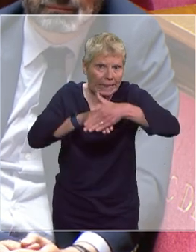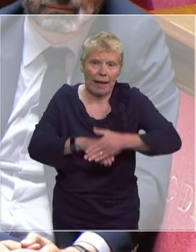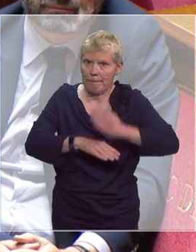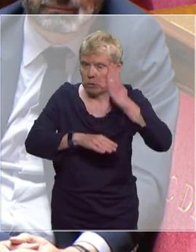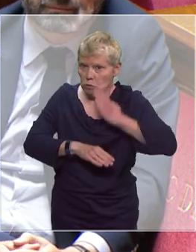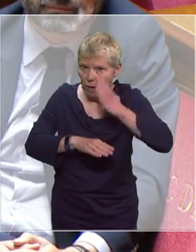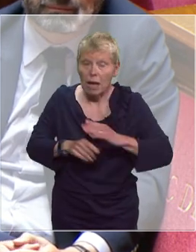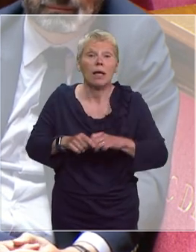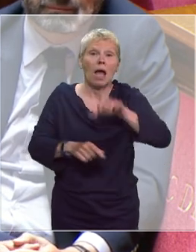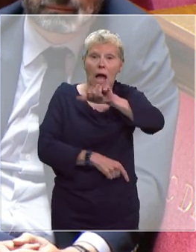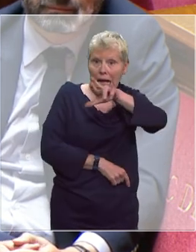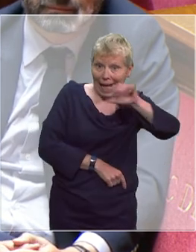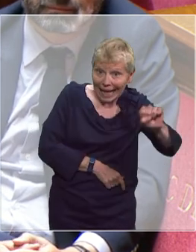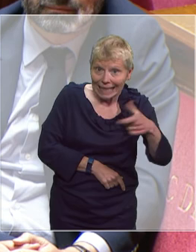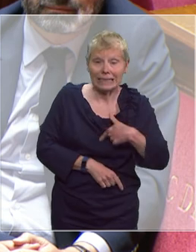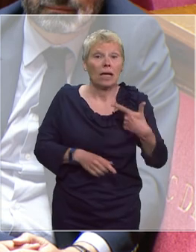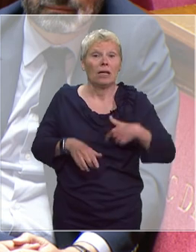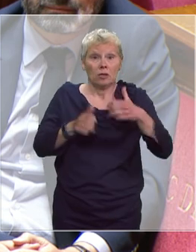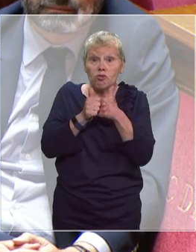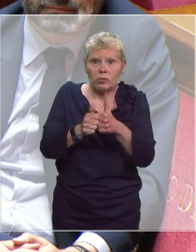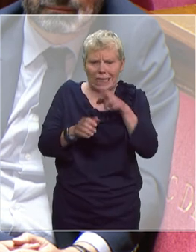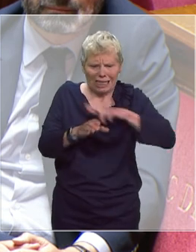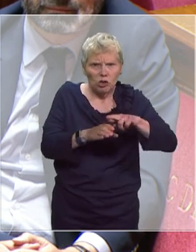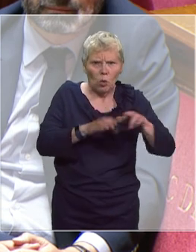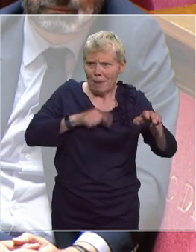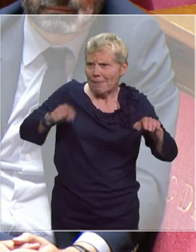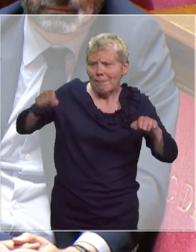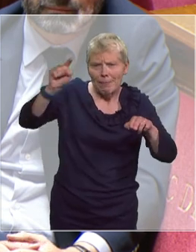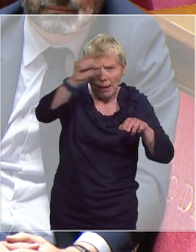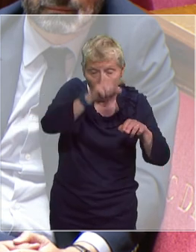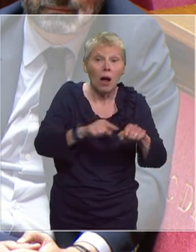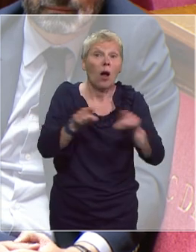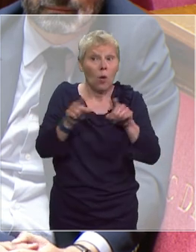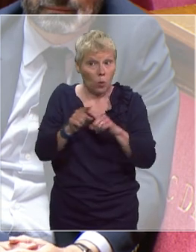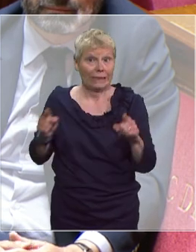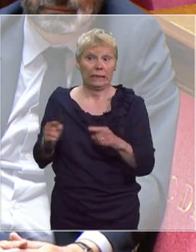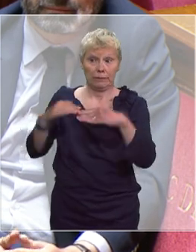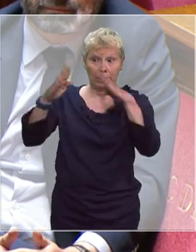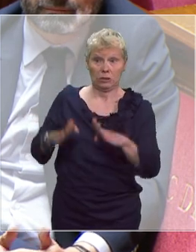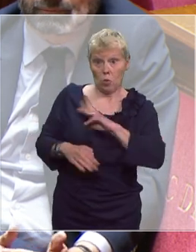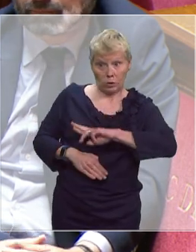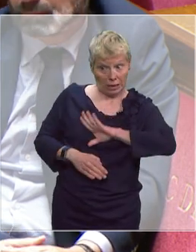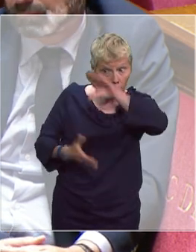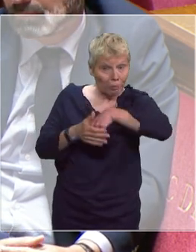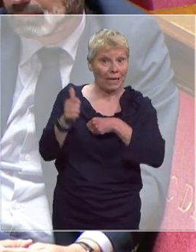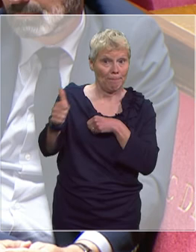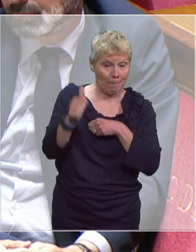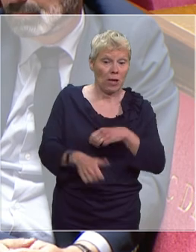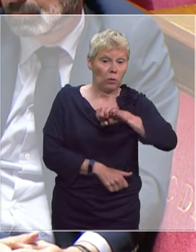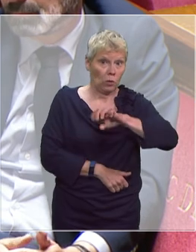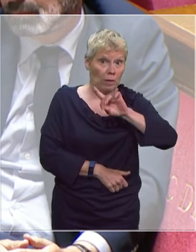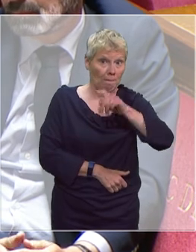des agences régionales de santé pour fonctionner territoire par territoire, l'appui des EHPAD, d'ailleurs, à commencer par les EHPAD, qui doivent pouvoir, et je le sais,